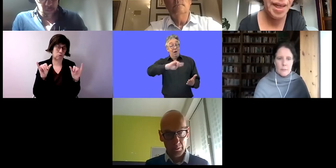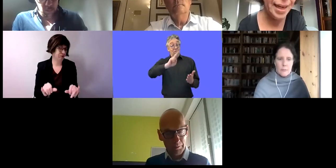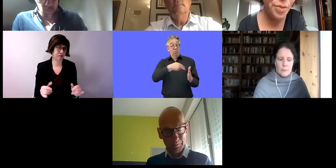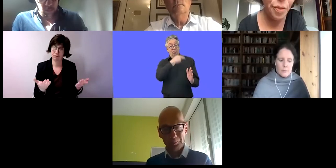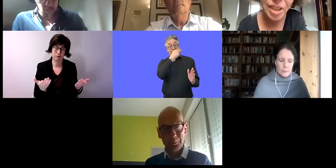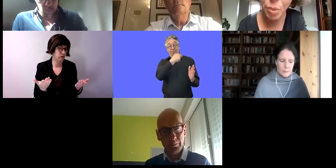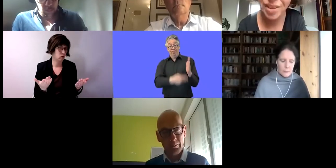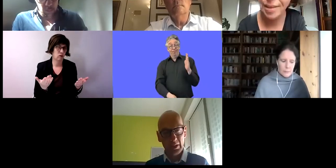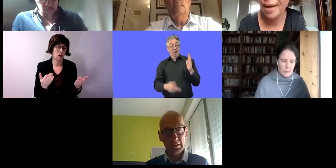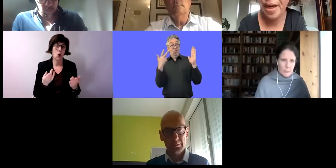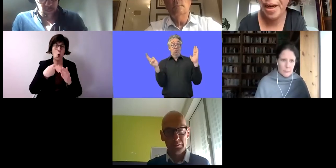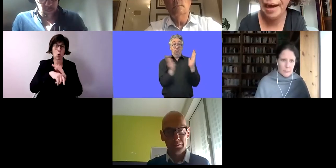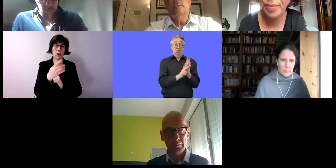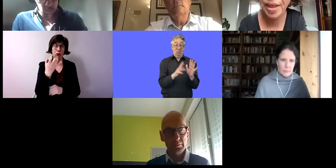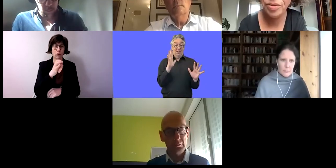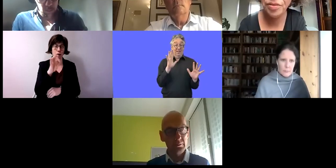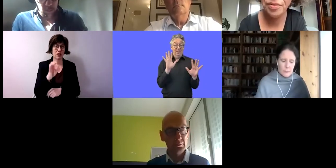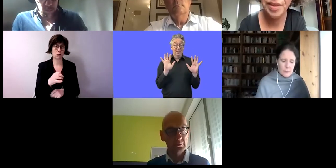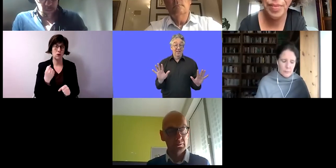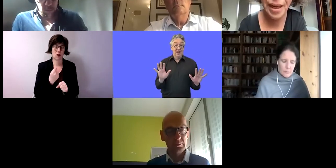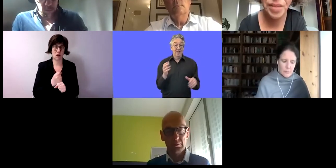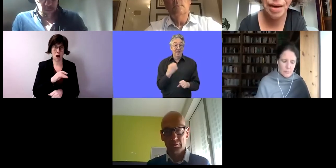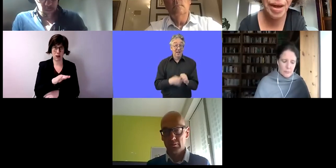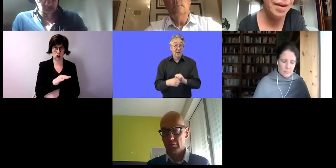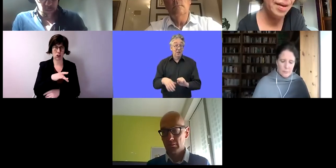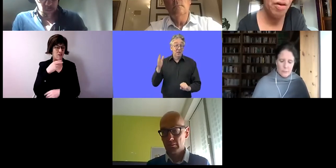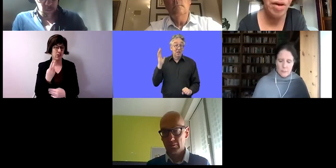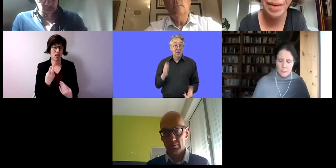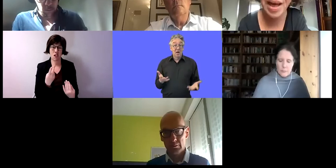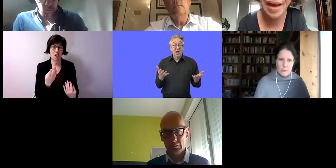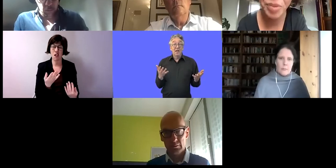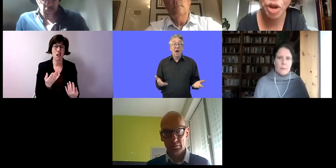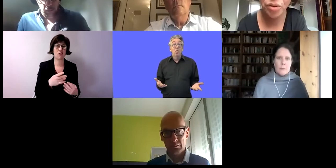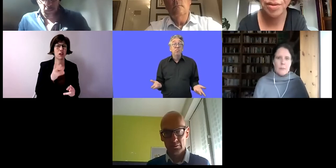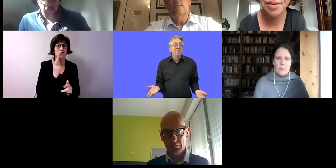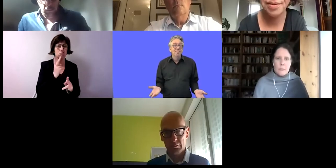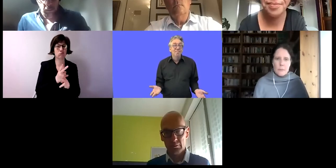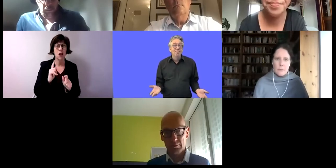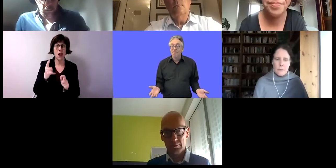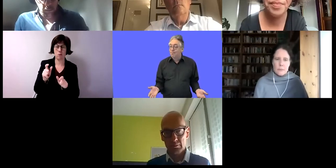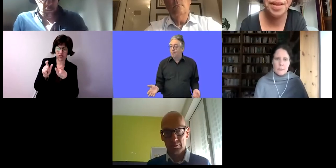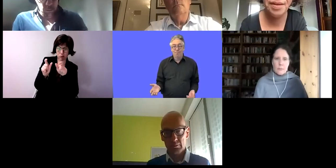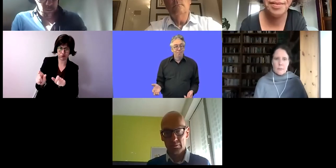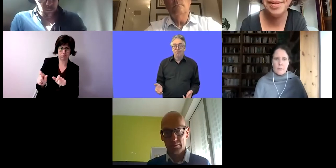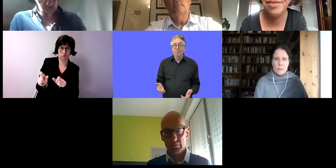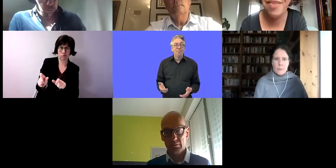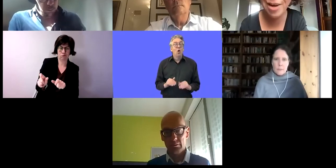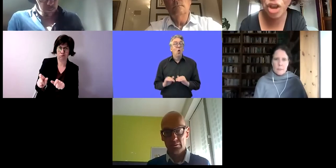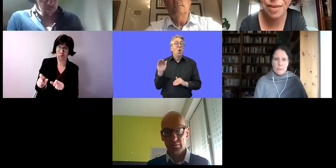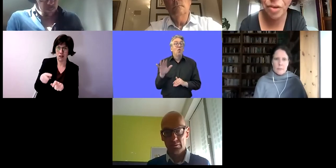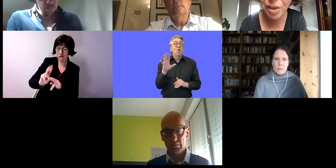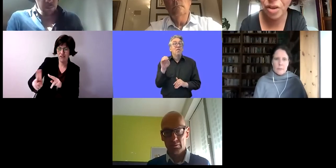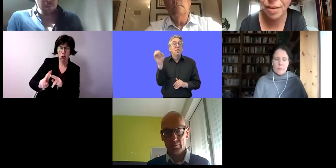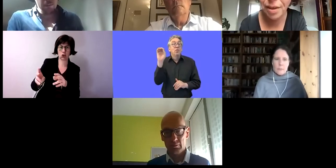Weniger als 50 Prozent haben eine Arbeit und viele bleiben ihr aber auch ein Leben lang abgeschottet. Sie sind in